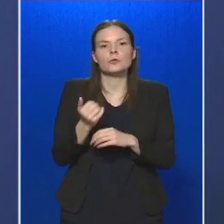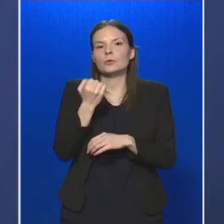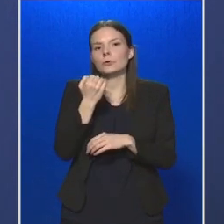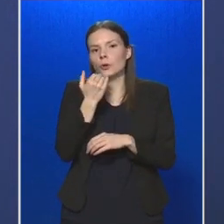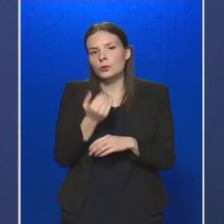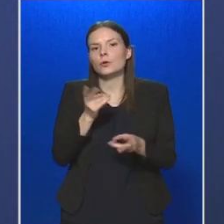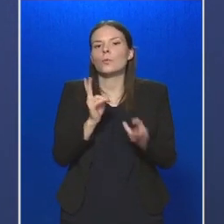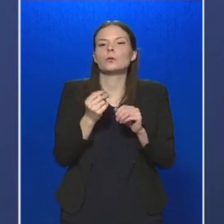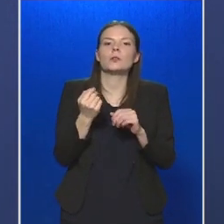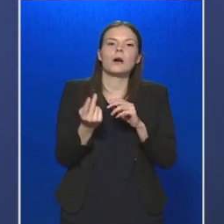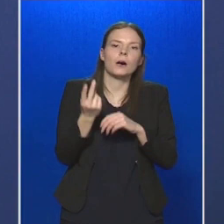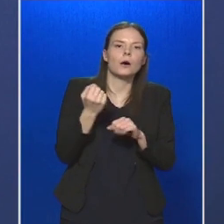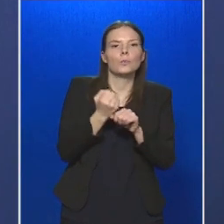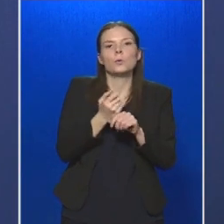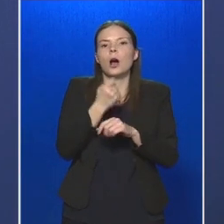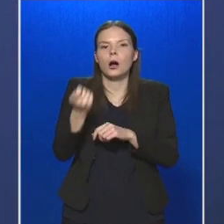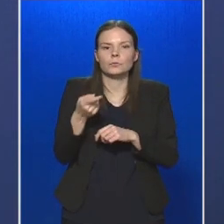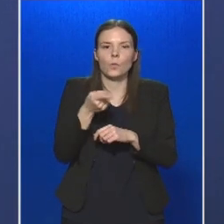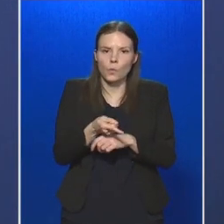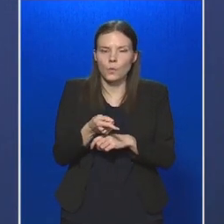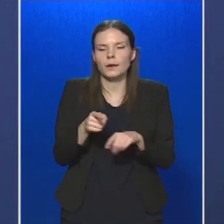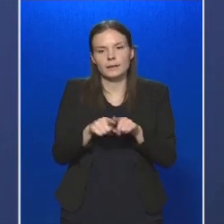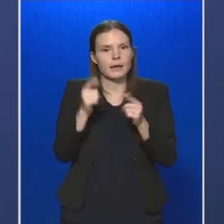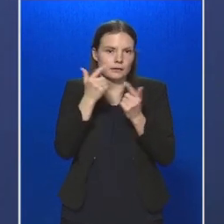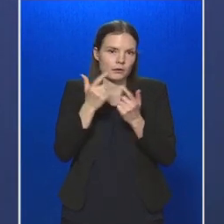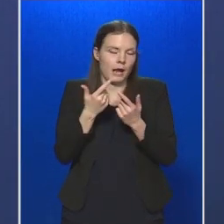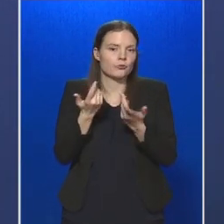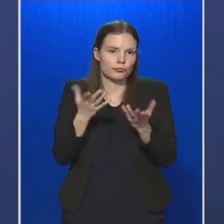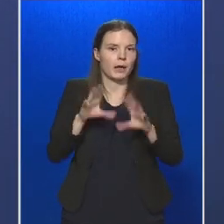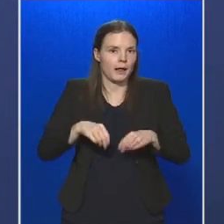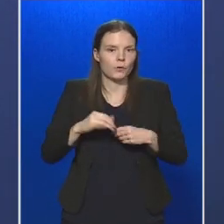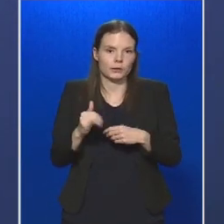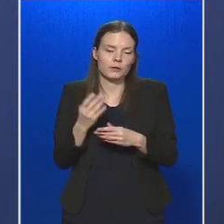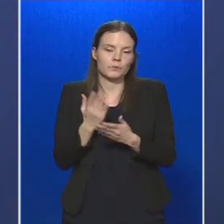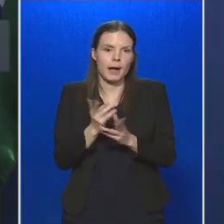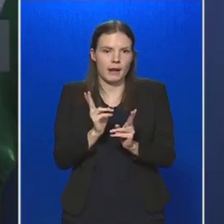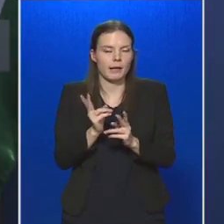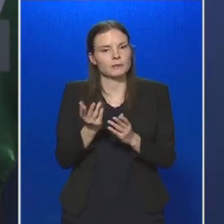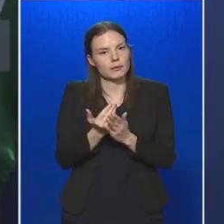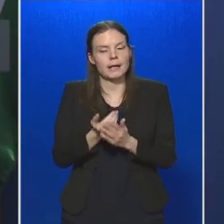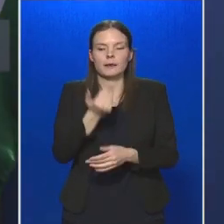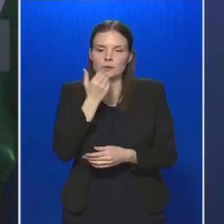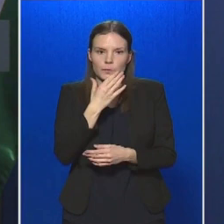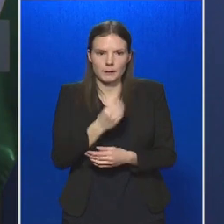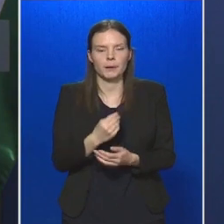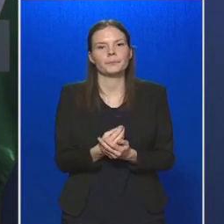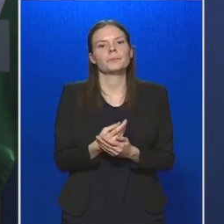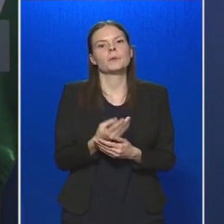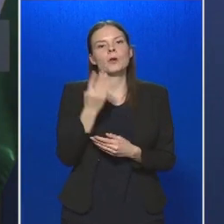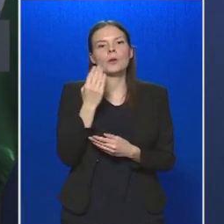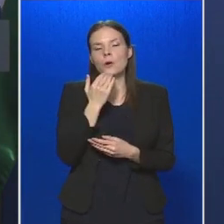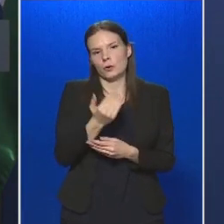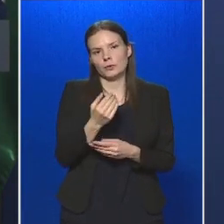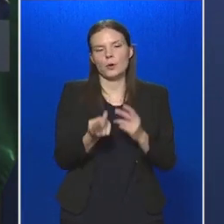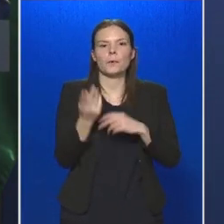megfogadták ezeket a tanácsainkat, és számos helyen most már találkozunk velük. Köszönöm szépen! Köszönöm, főorvosasszony!